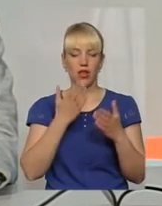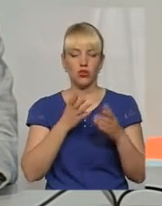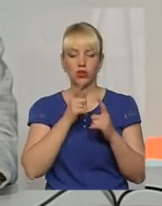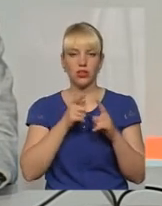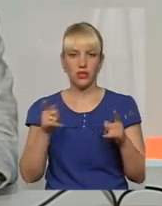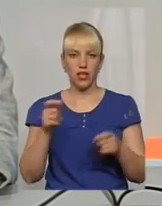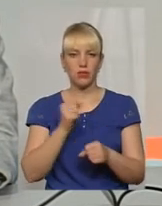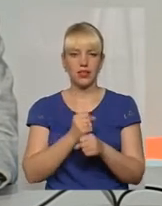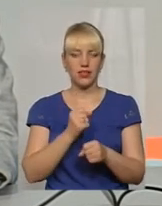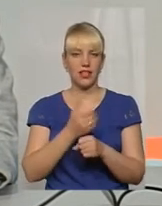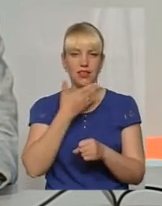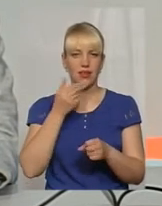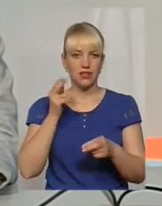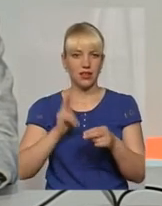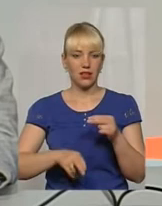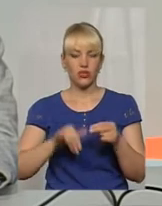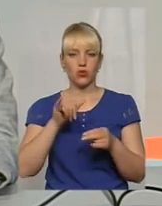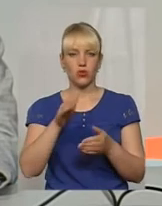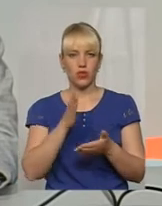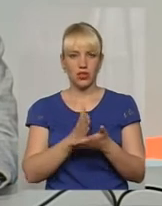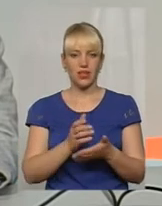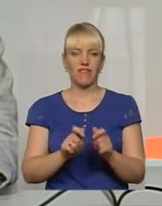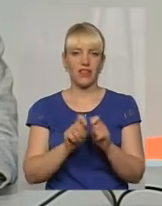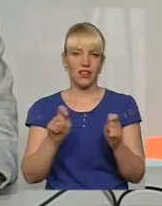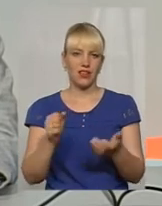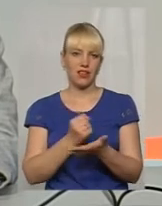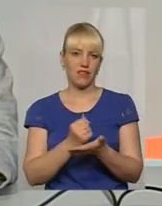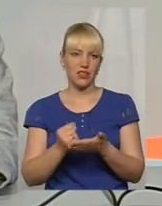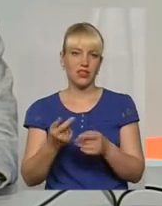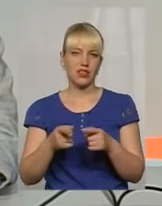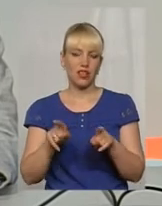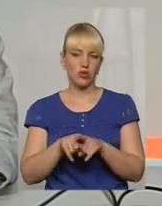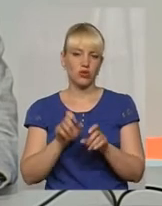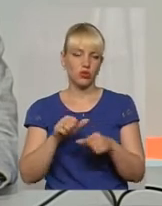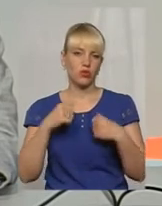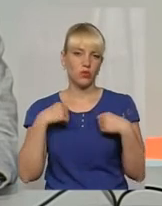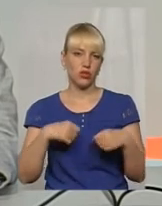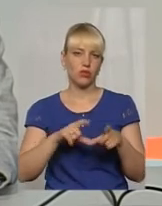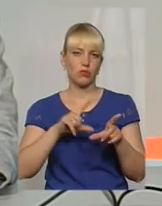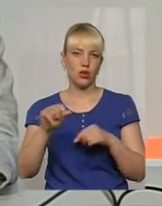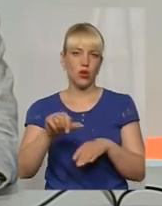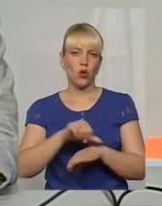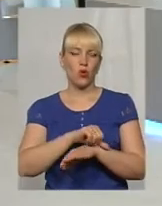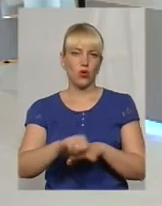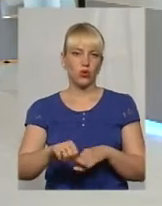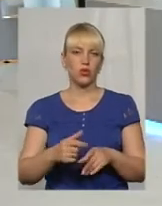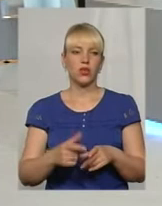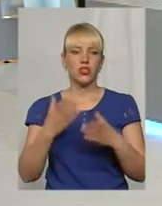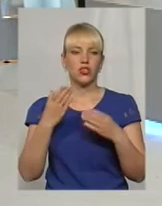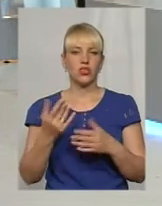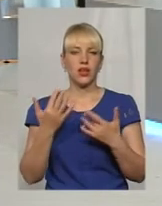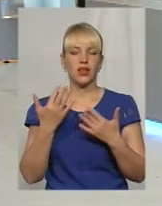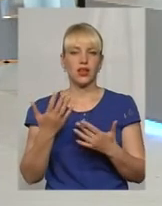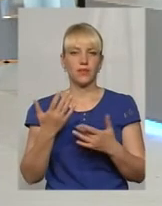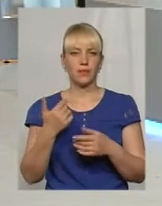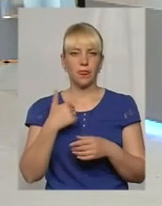паспорта не закінчився і в ньому є діюча відкрита віза, вони також можуть спокійно перетинати кордону. І ще, наскільки